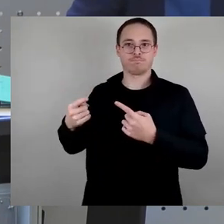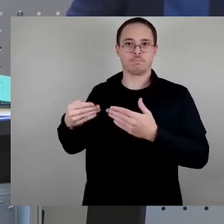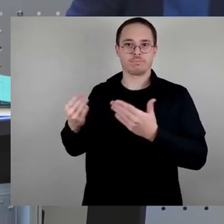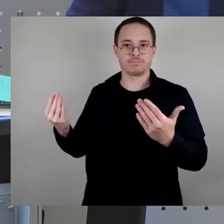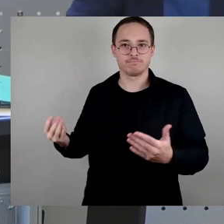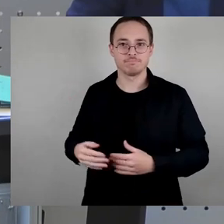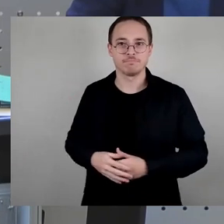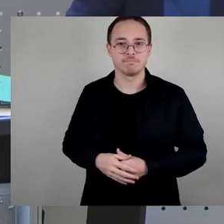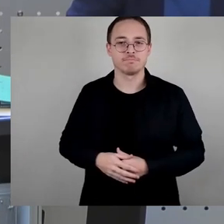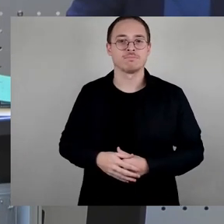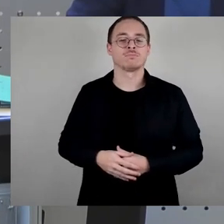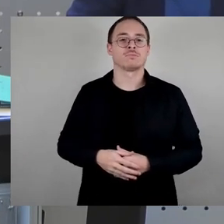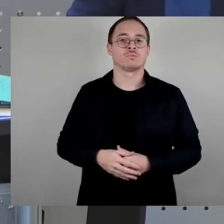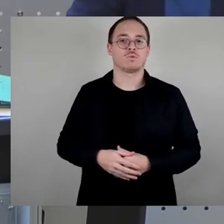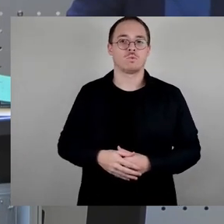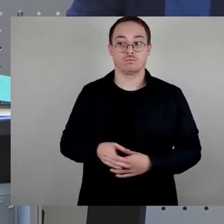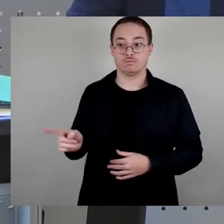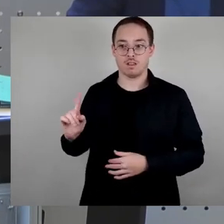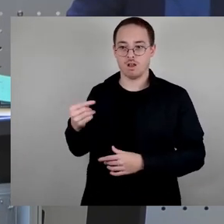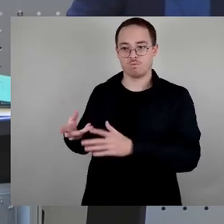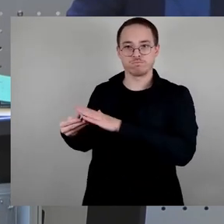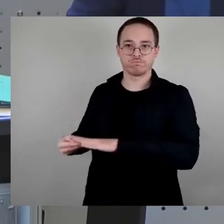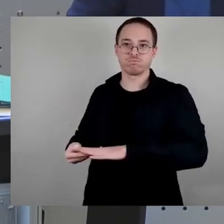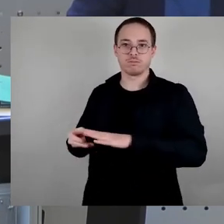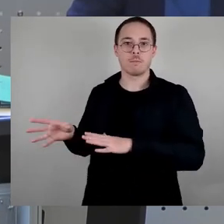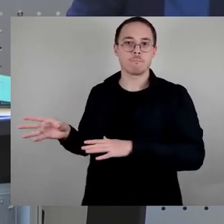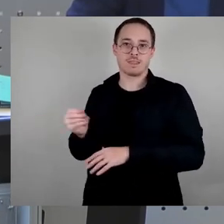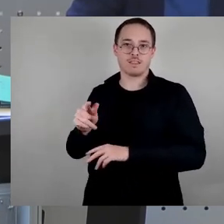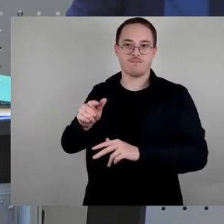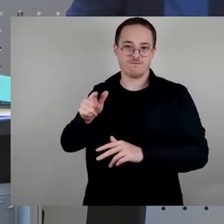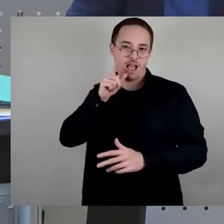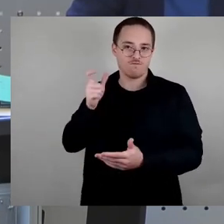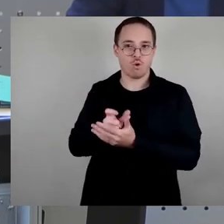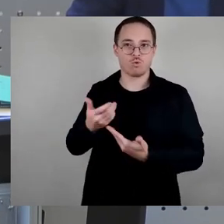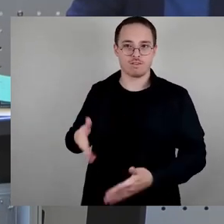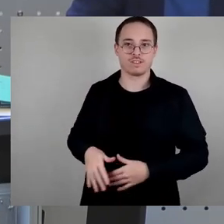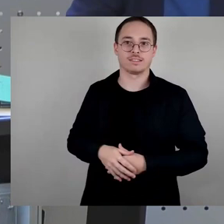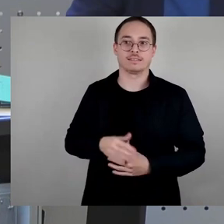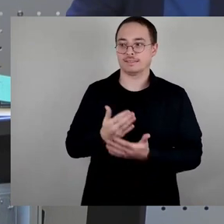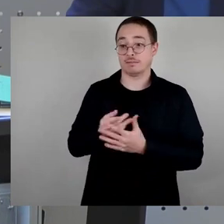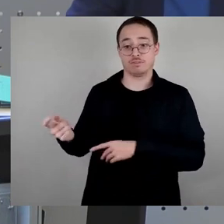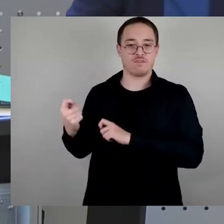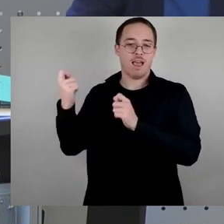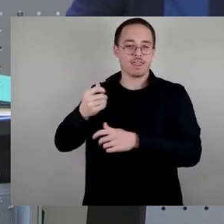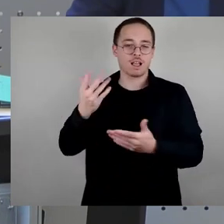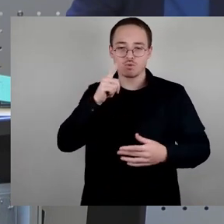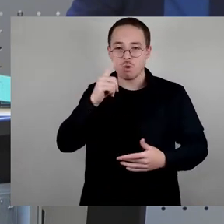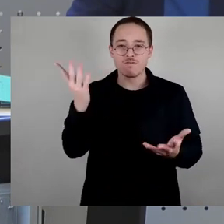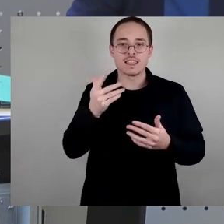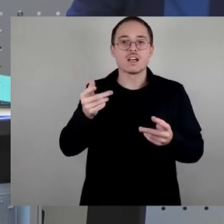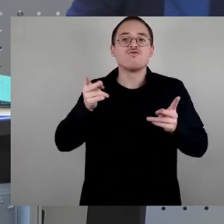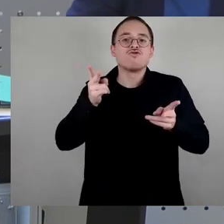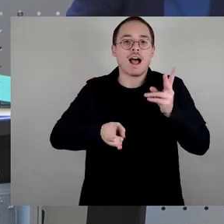Wirkung. Der Antrag, den Sie ja nachher einbringen werden kann, deshalb bestenfalls als Schadensbegrenzung verstanden werden, als Begrenzung des selbst